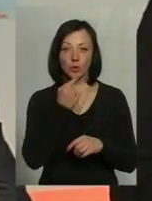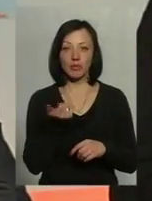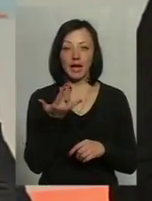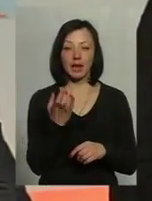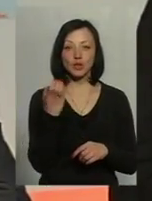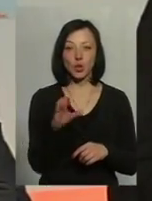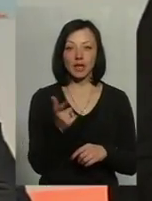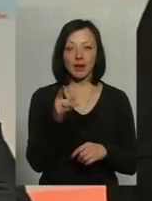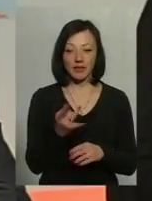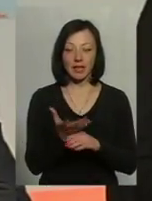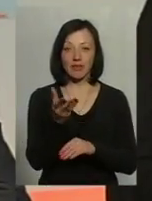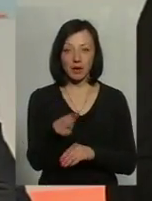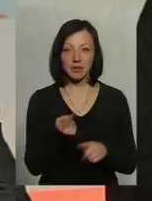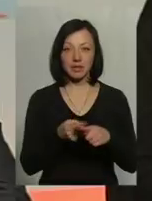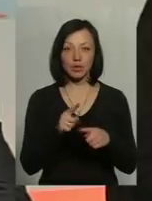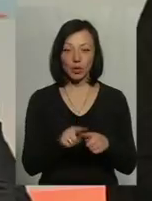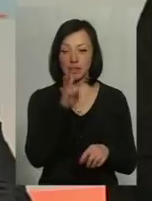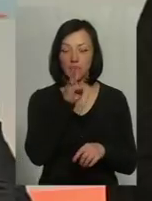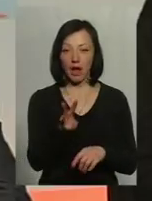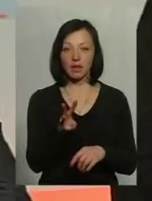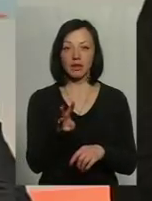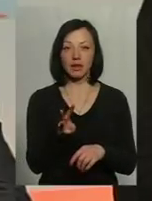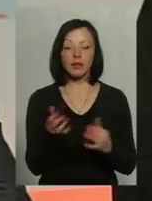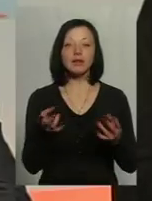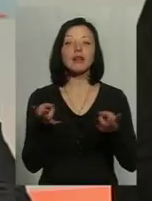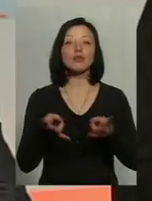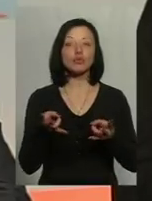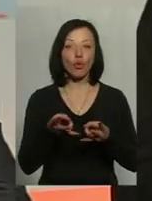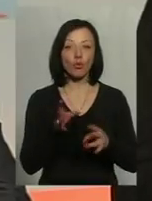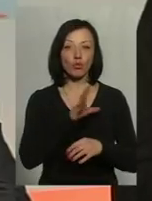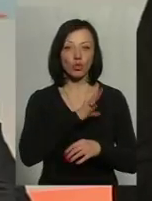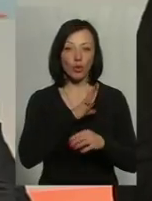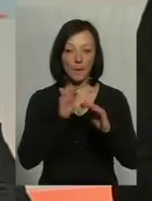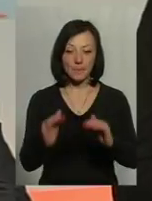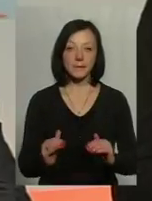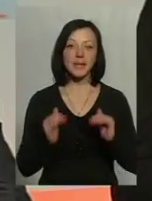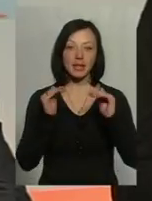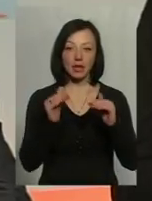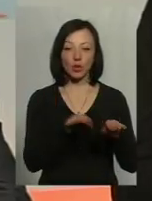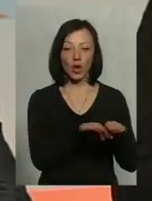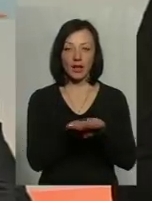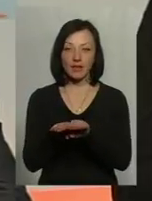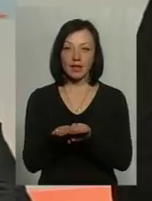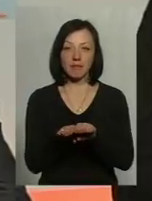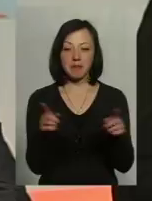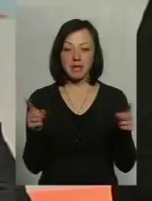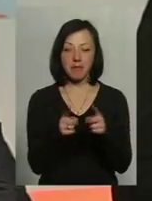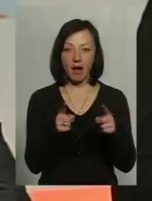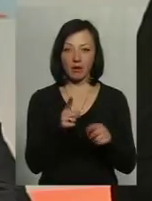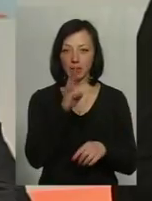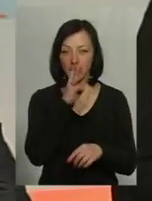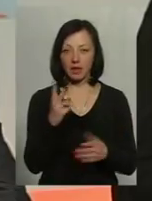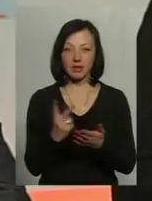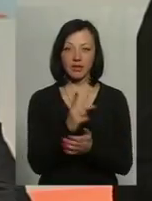сотень гривень на виплату тих, тої заробітної плати, для чого, в принципі, було піднято рівень мінімальної заробітної плати двічі,